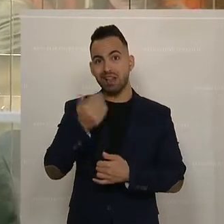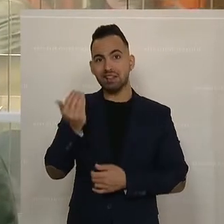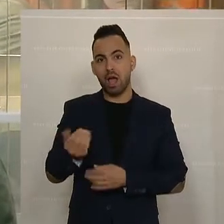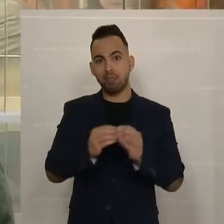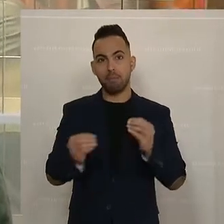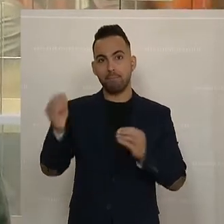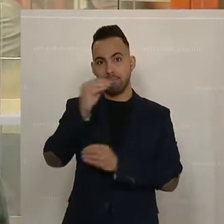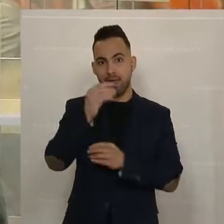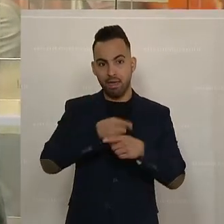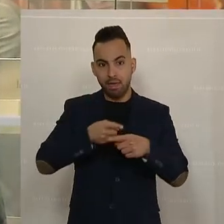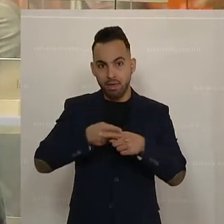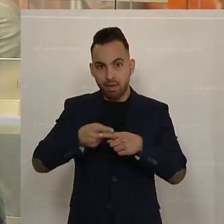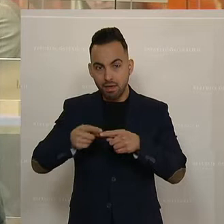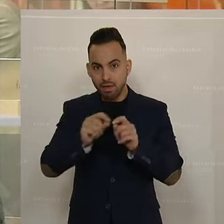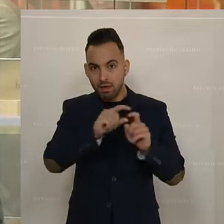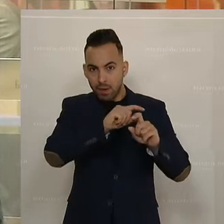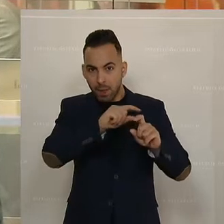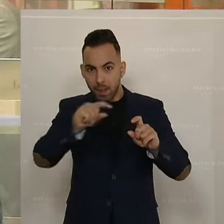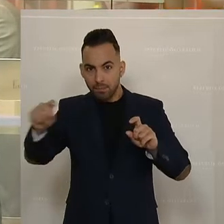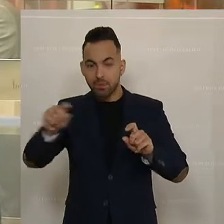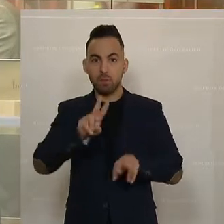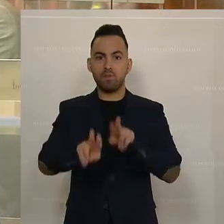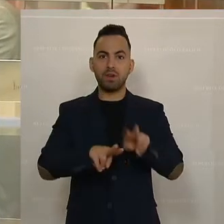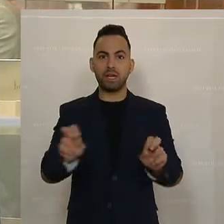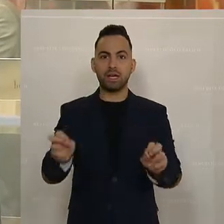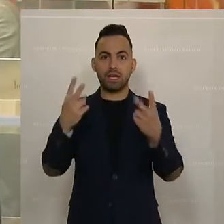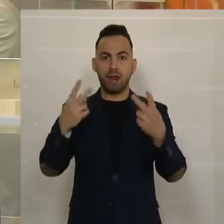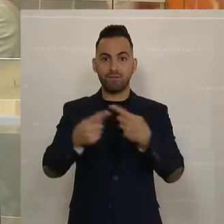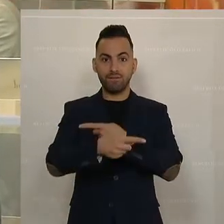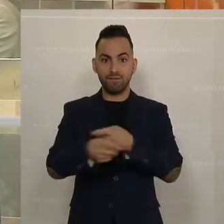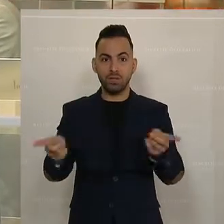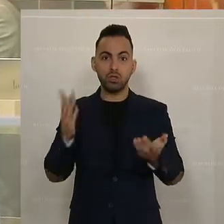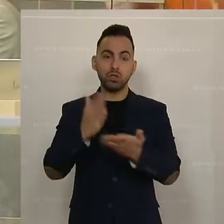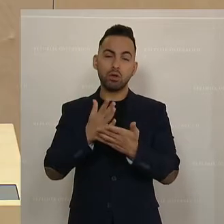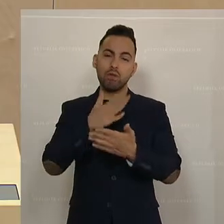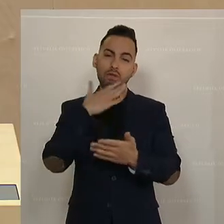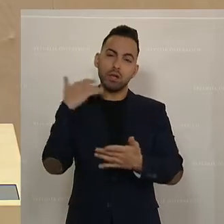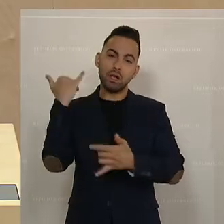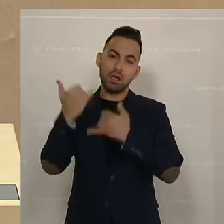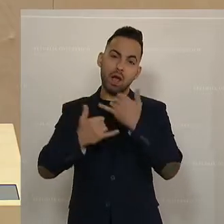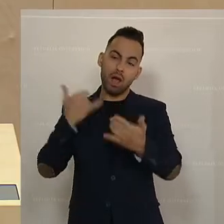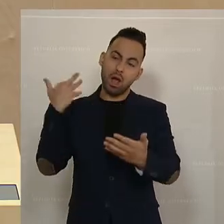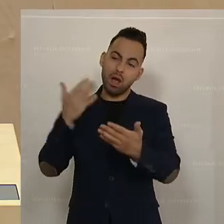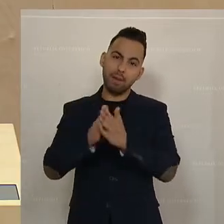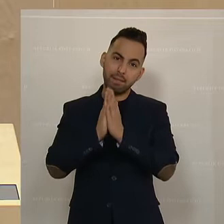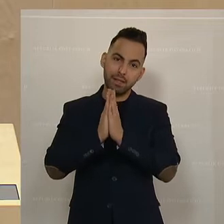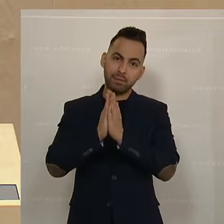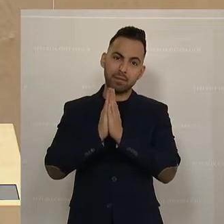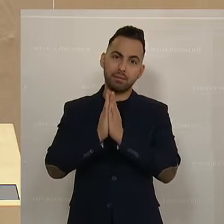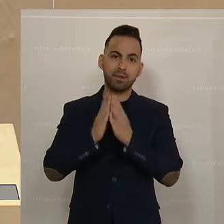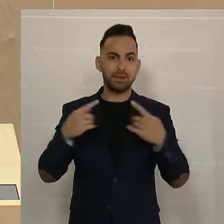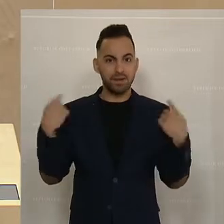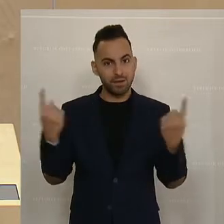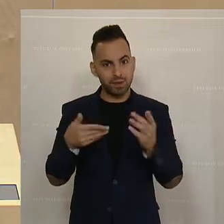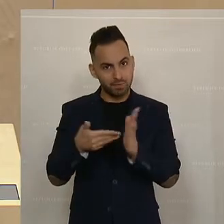Das ist genau das, wonach die Pflegekräfte, worum die Pflegekräfte seit vielen Jahren bitten und sagen, wir